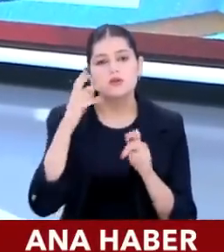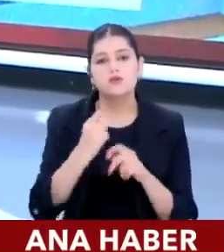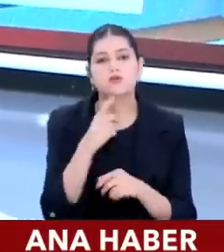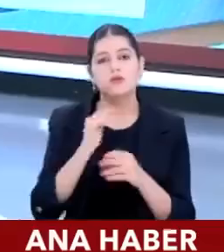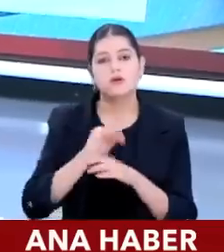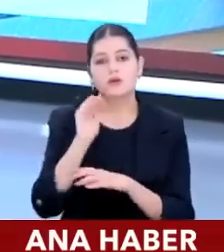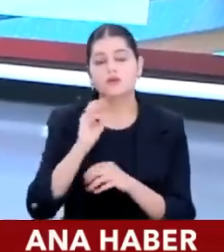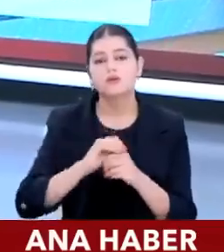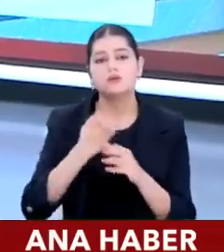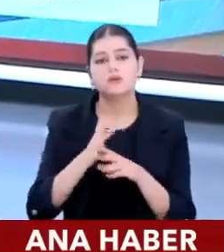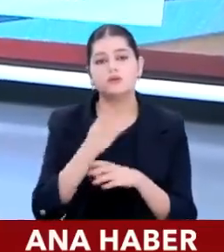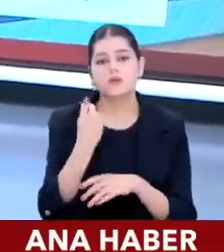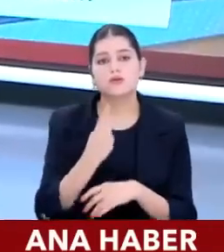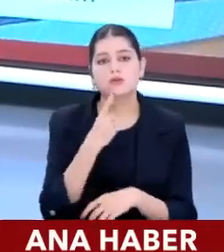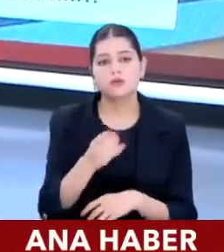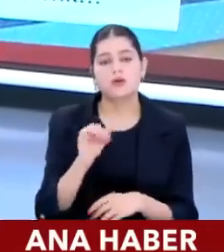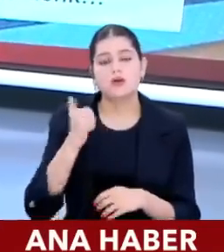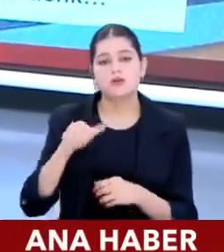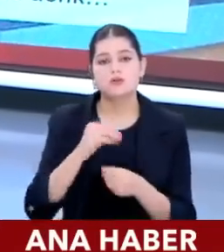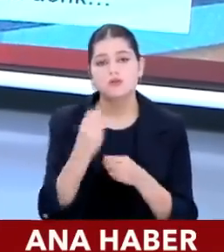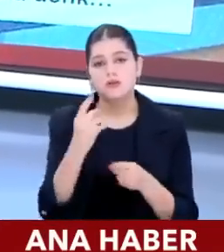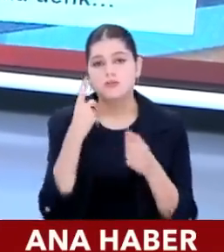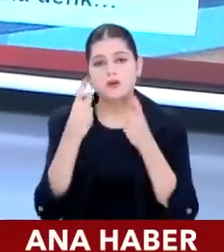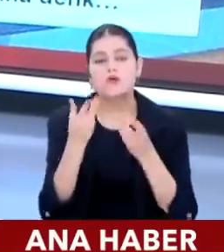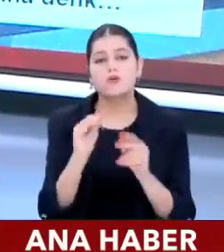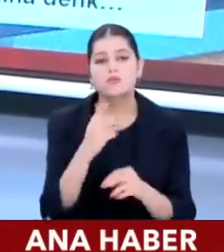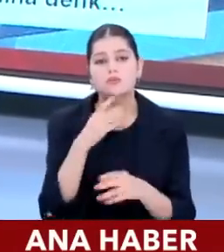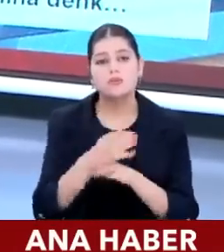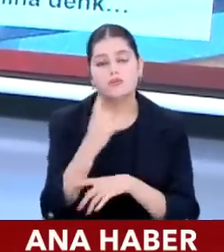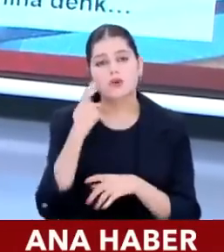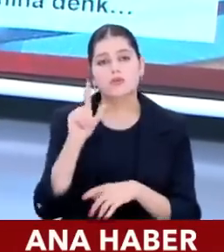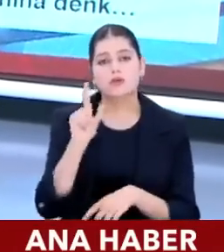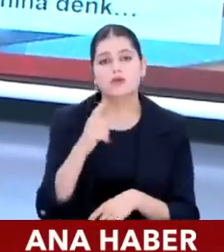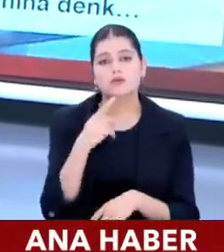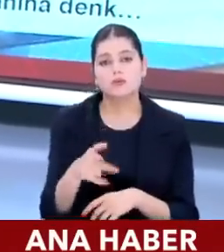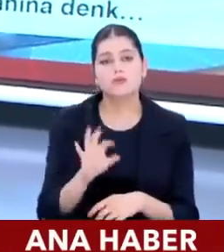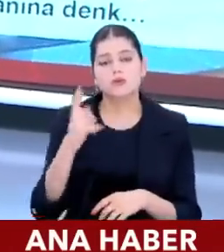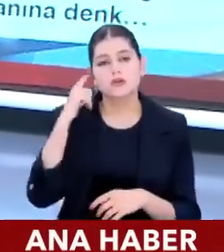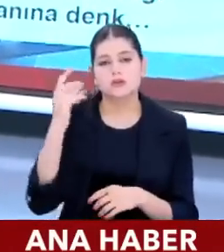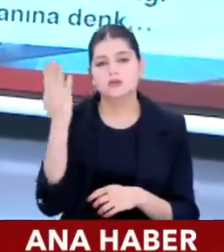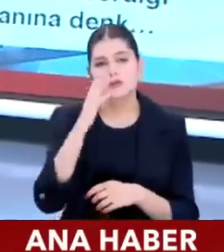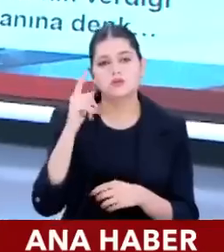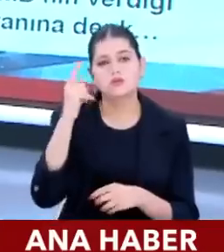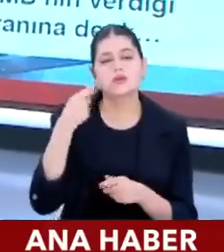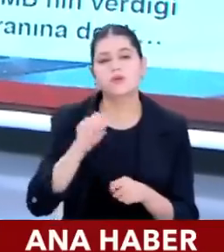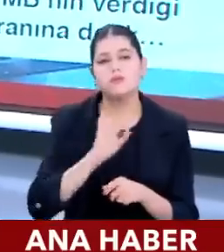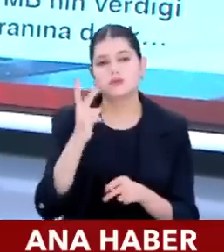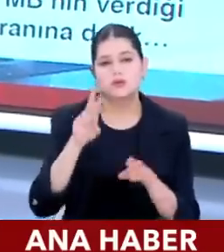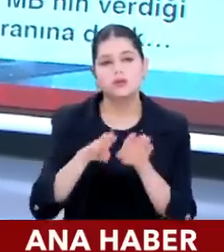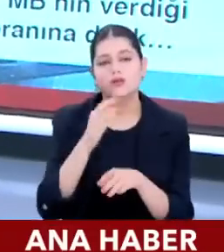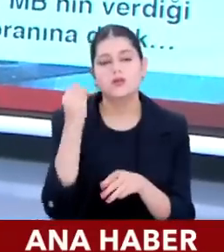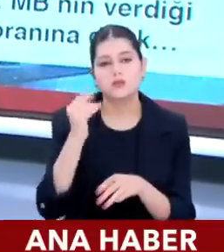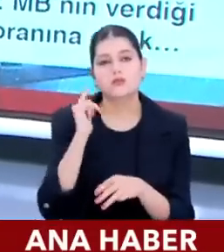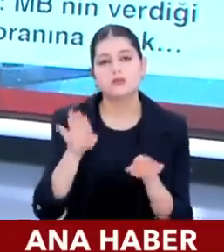Hayata genelde çok her zaman iyimser bakılmaz, gerçekçi bakmak lazım ama enseyi de çok karartmamak lazım. Bu ikisi bir